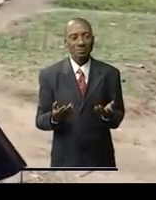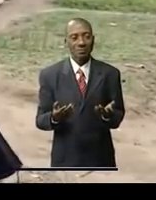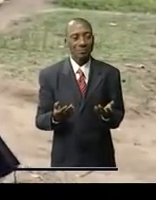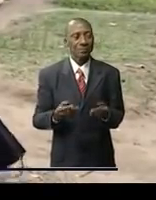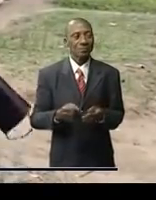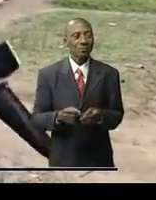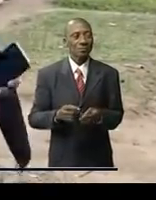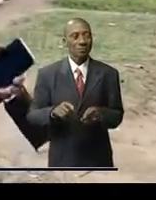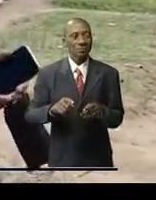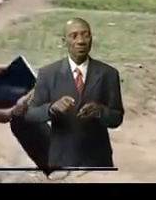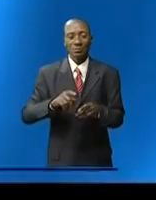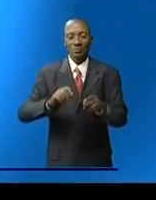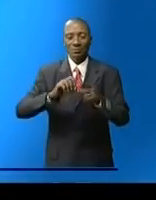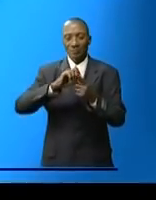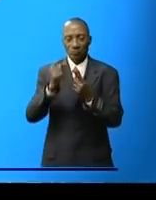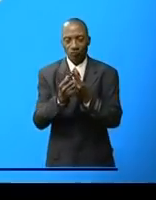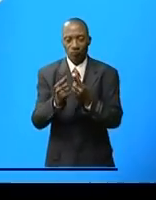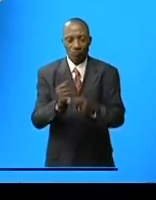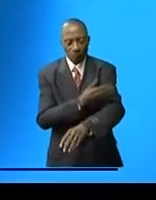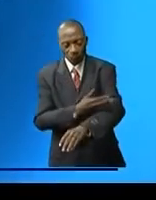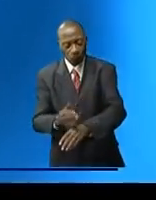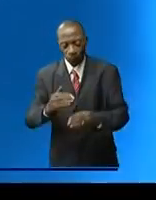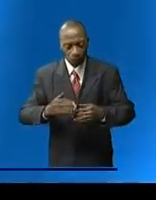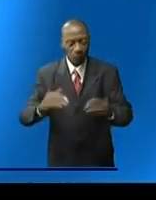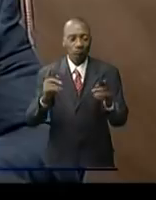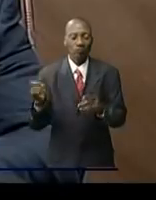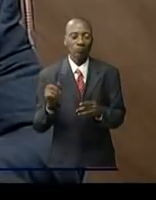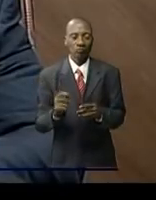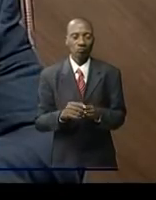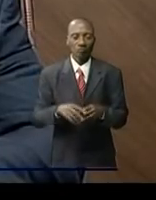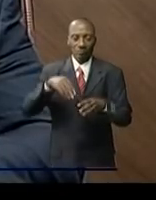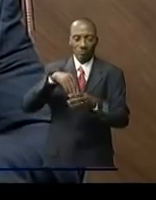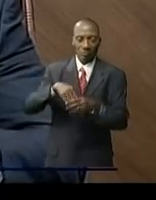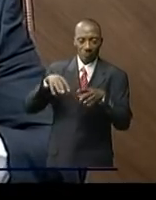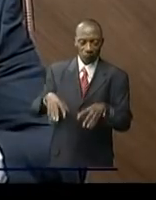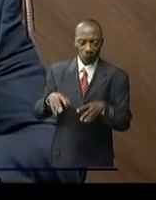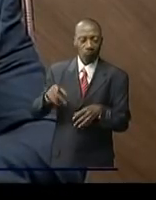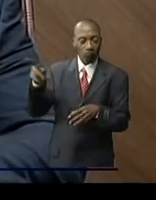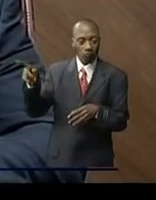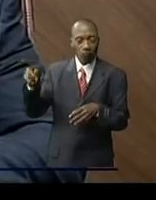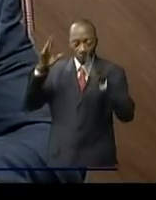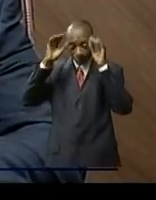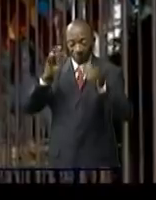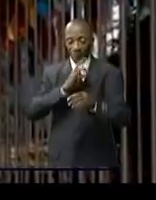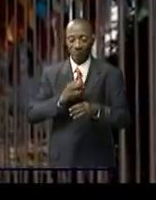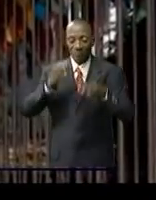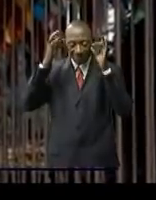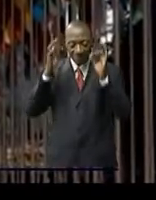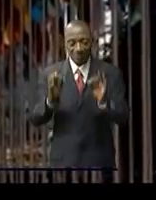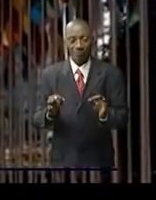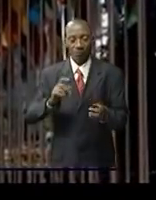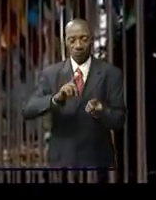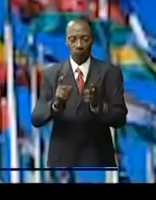où tous les diplomates se trouvent en République démocratique du Congo le chef de l'Etat reste plus que déterminé à améliorer et renforcer la